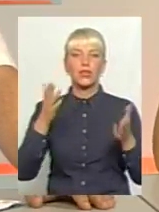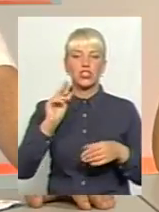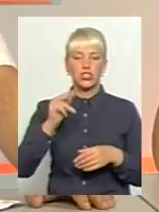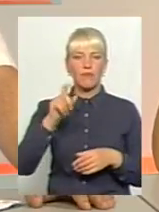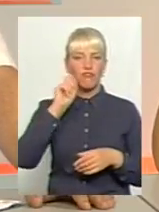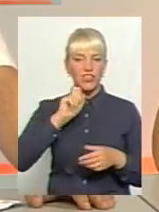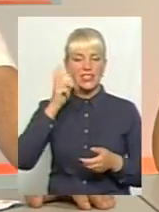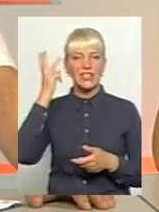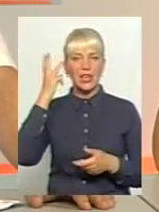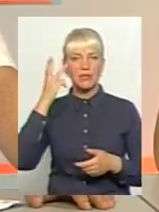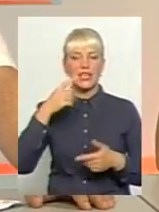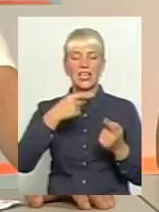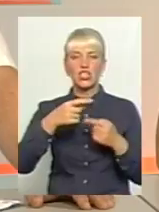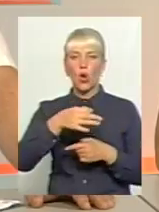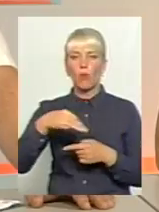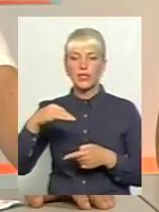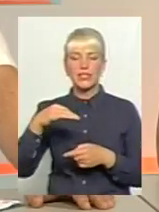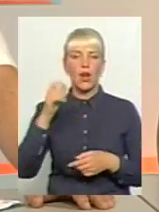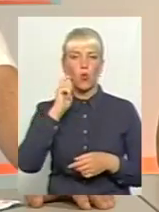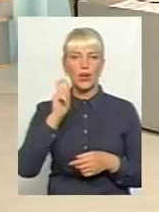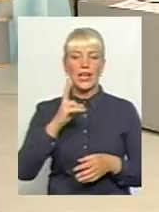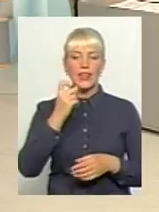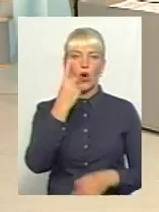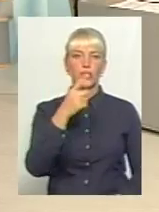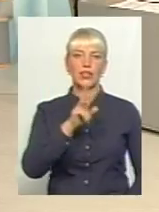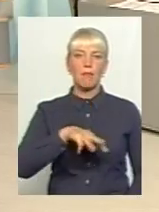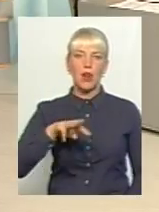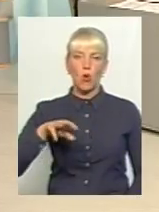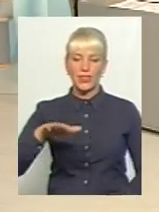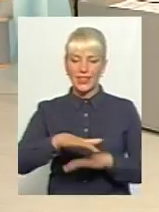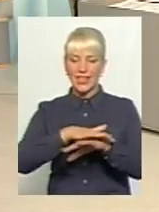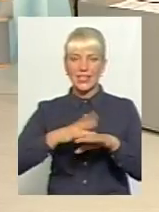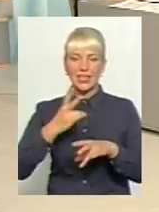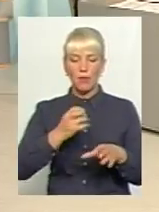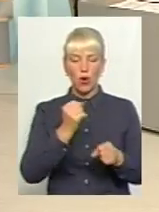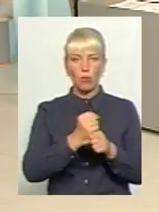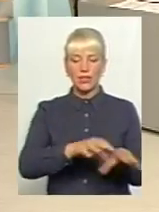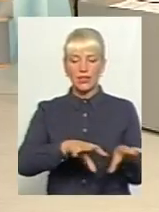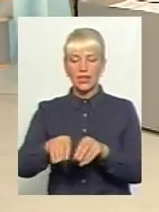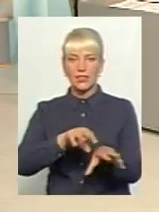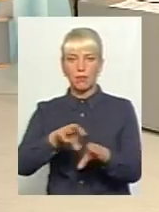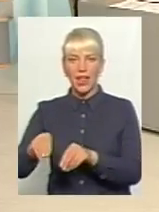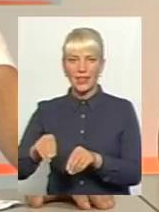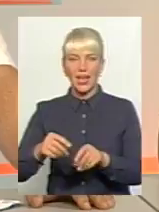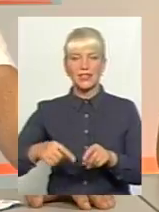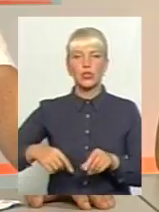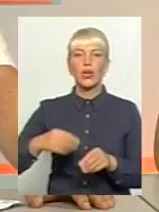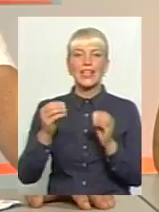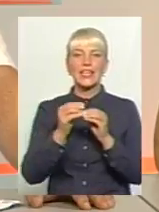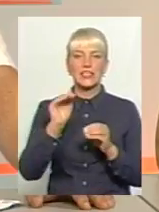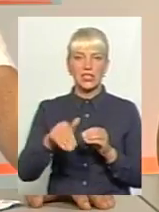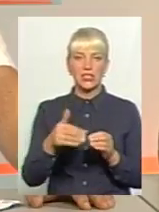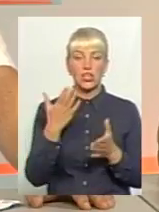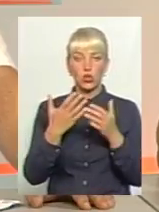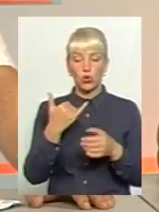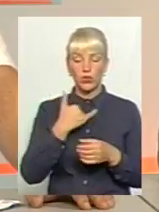Хмельницька і решті областях України. Значить, на мільйон населення необхідно робити трансплантацію 10 тисяч. Тобто, якщо взяти 40 мільйонів,